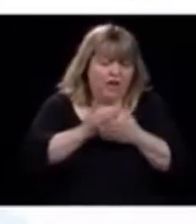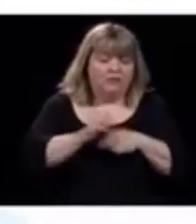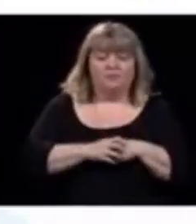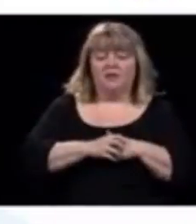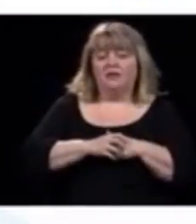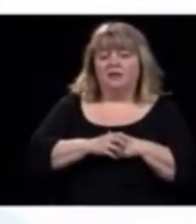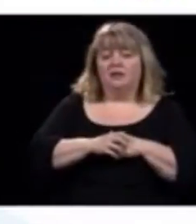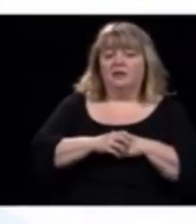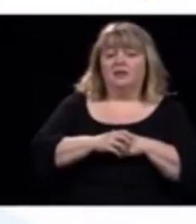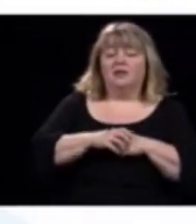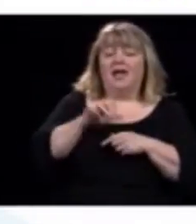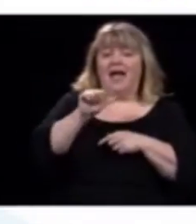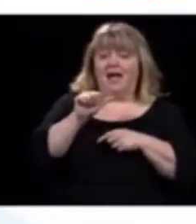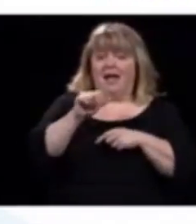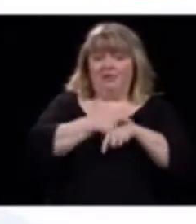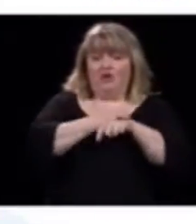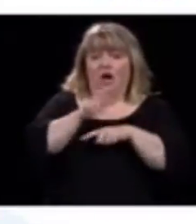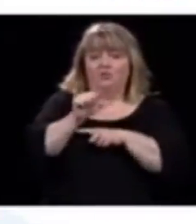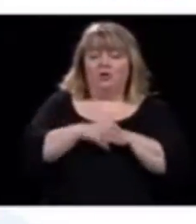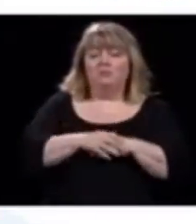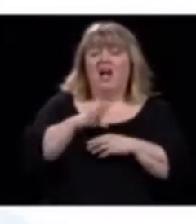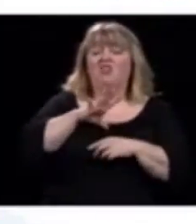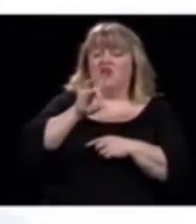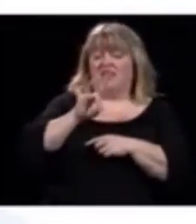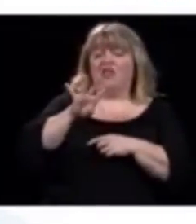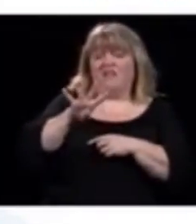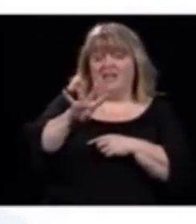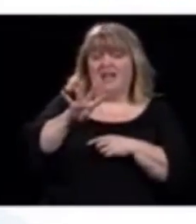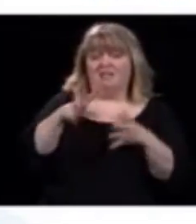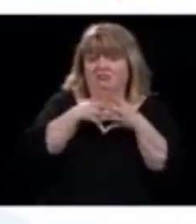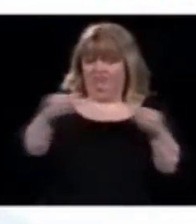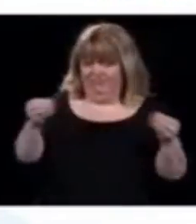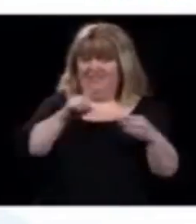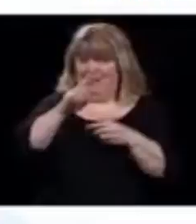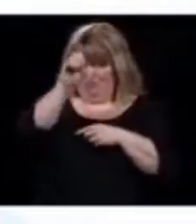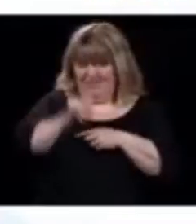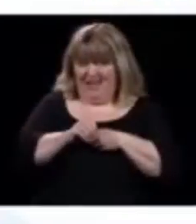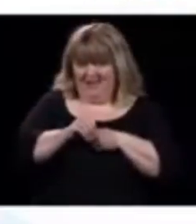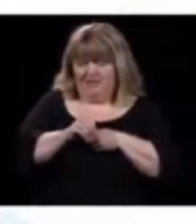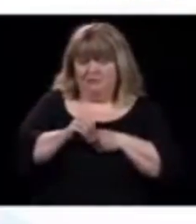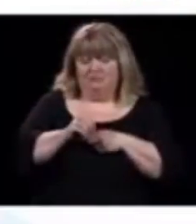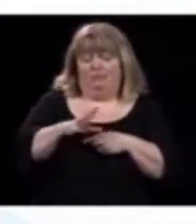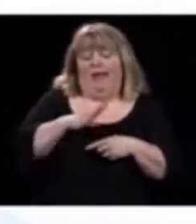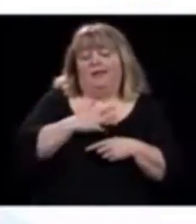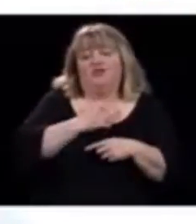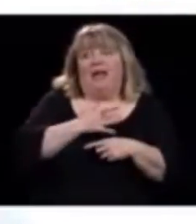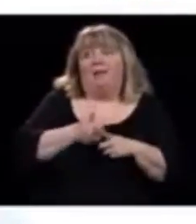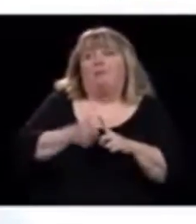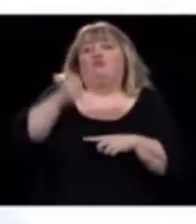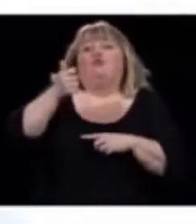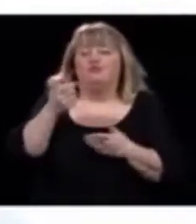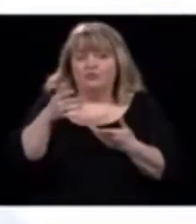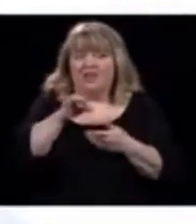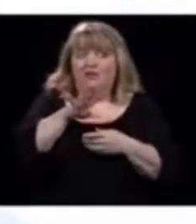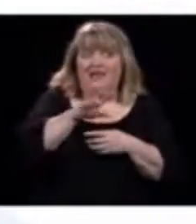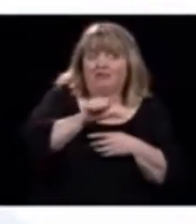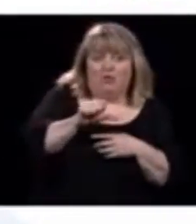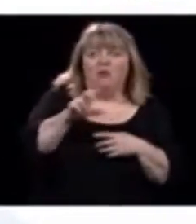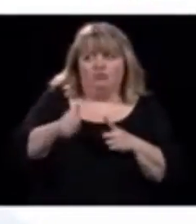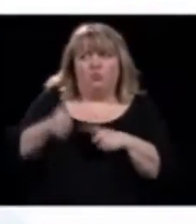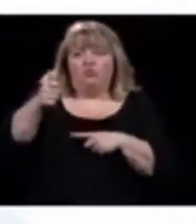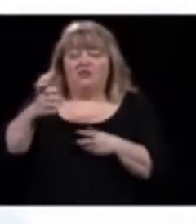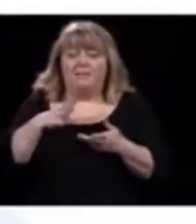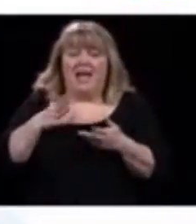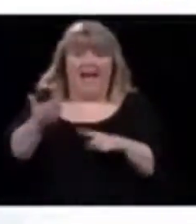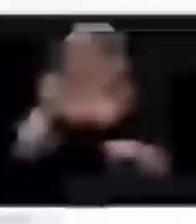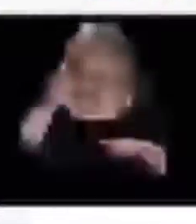cas récupérés, mais je peux vous dire qu'on en a probablement des centaines de plus, OK? Parce qu'avant, pour être capable de dire qu'on avait récupéré, il fallait avoir